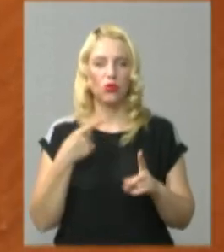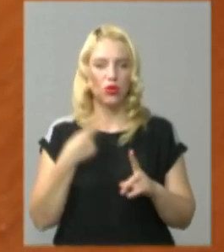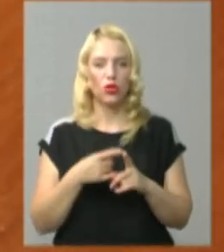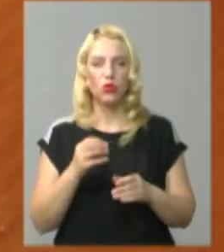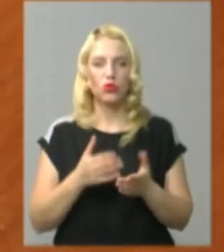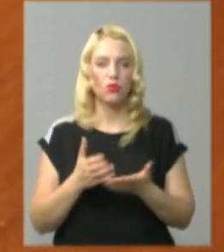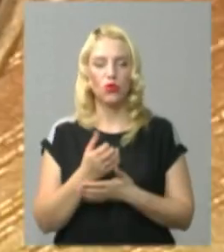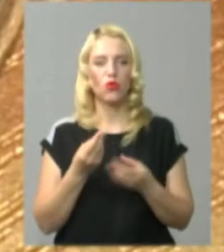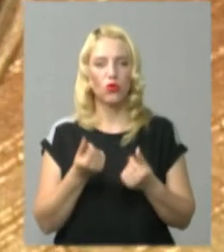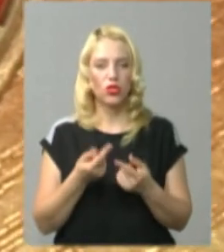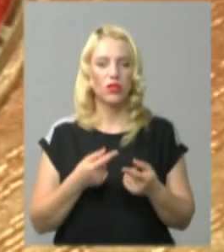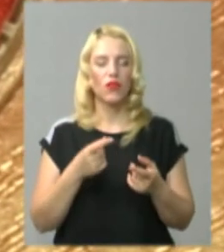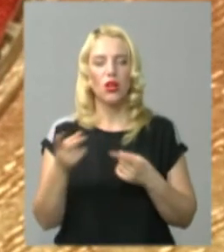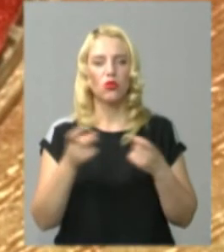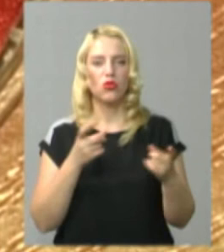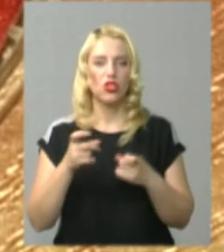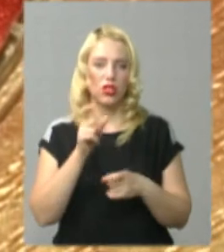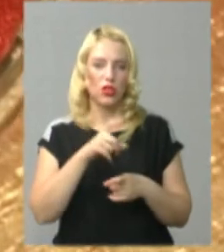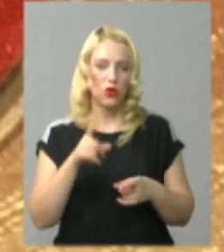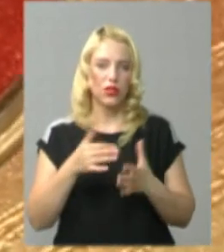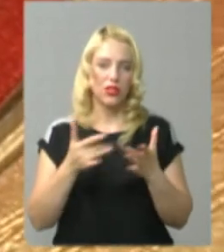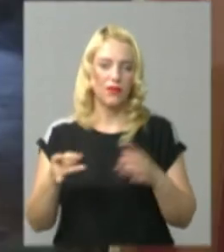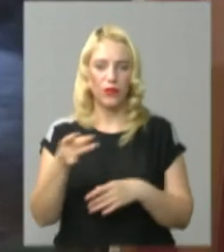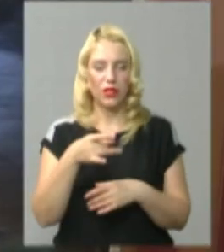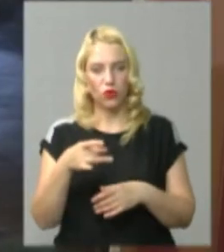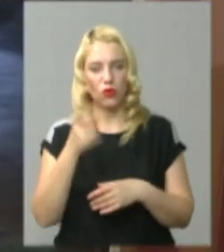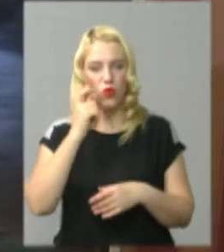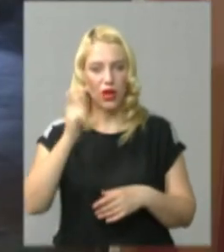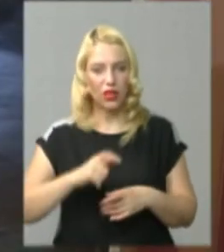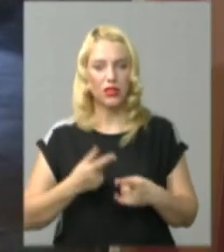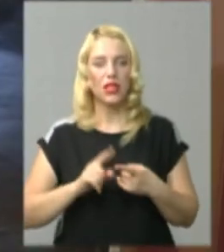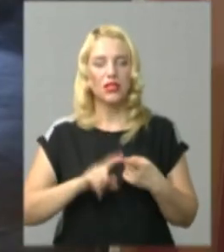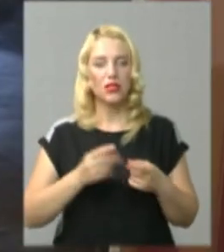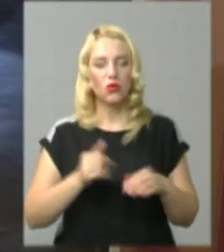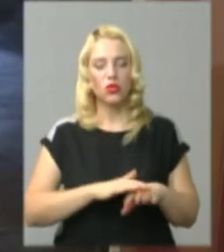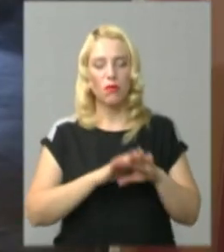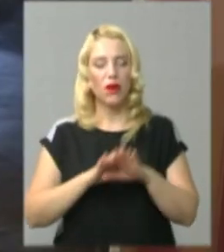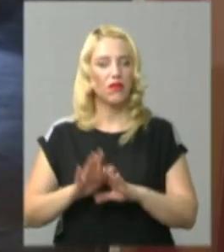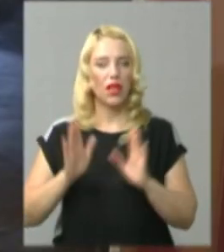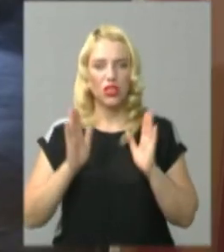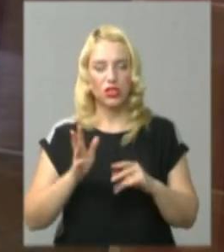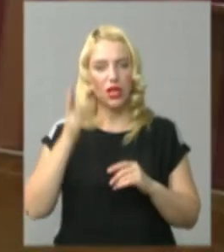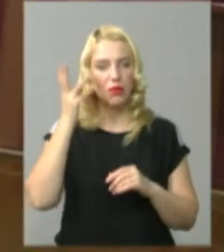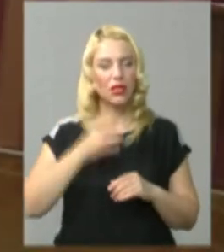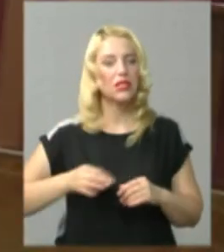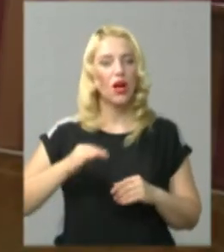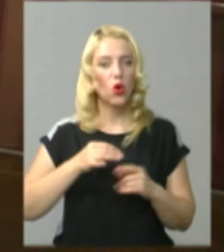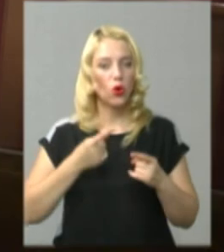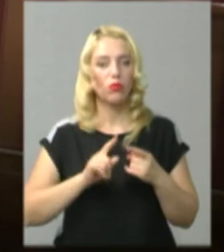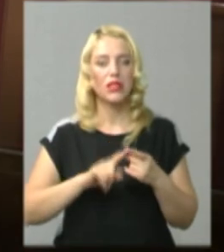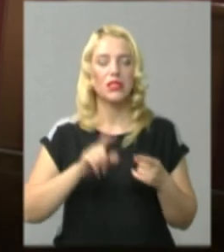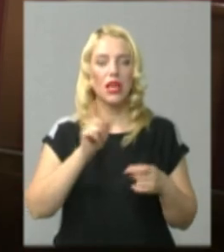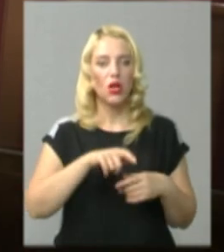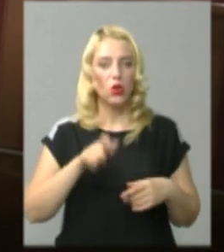збору коштів долучились люди з різних регіонів України. Кошти перераховувались не лише з Хмельницької області. Тобто, люди